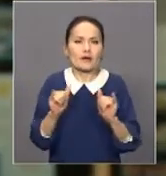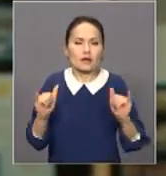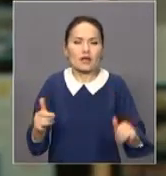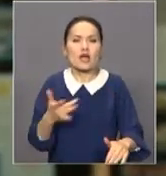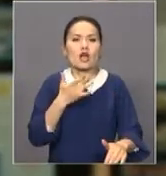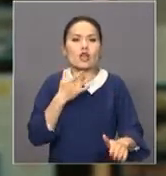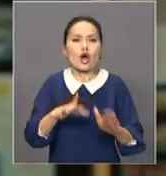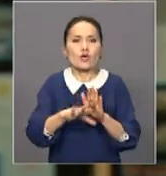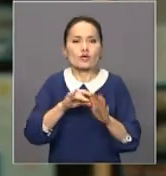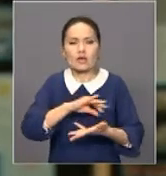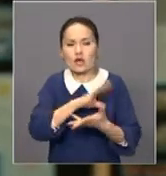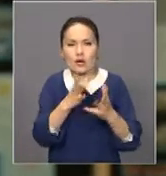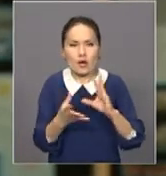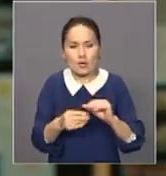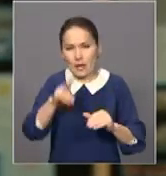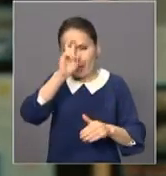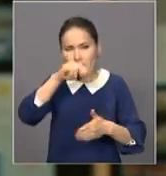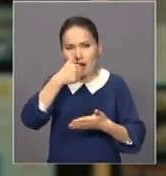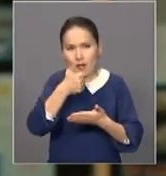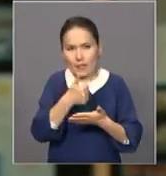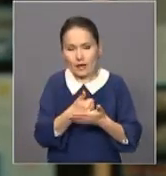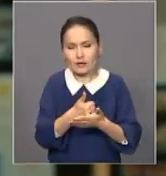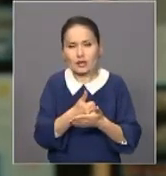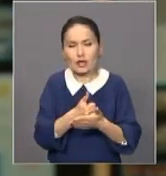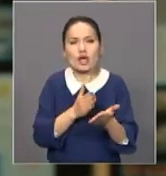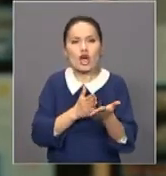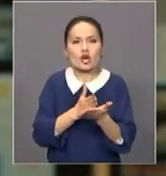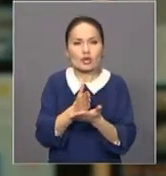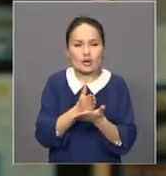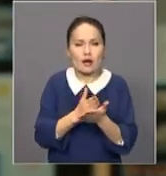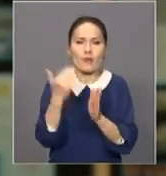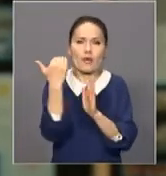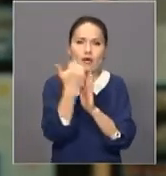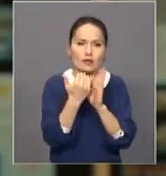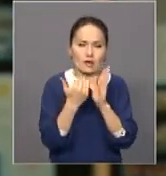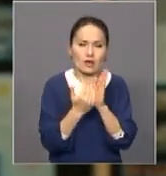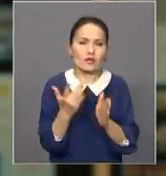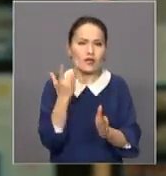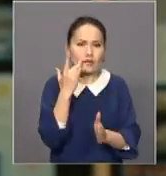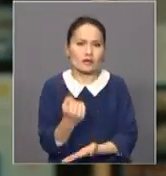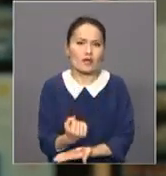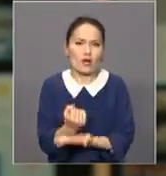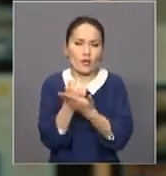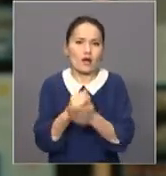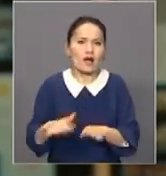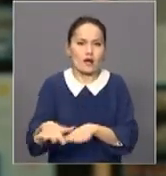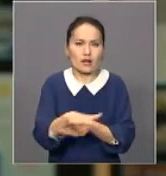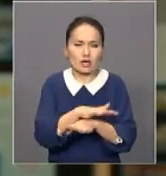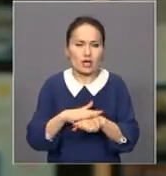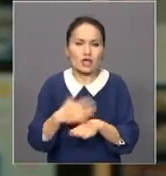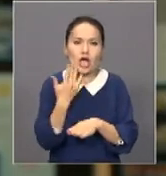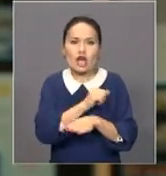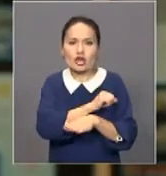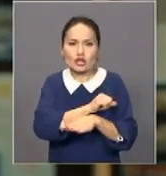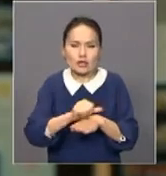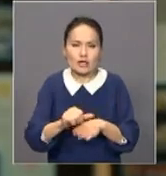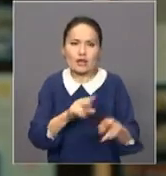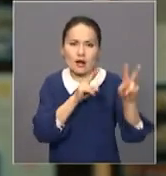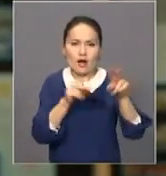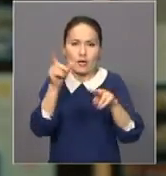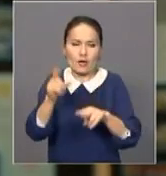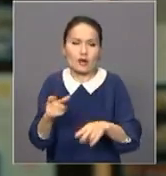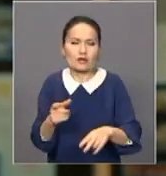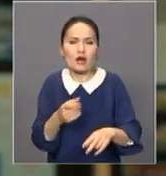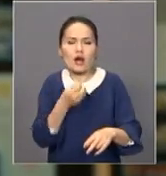Дауыз перу қордынсына келсек, мемлекет башысының жүргізген саясаты мен реформалары тағыда қолдау тапты деге болады. Сонда яқшетелдіктер тарапынан да жақсы пікірлер